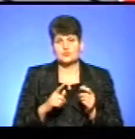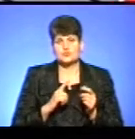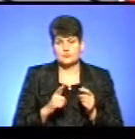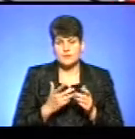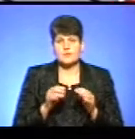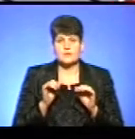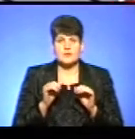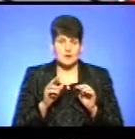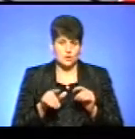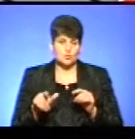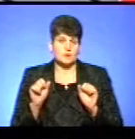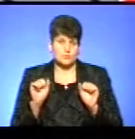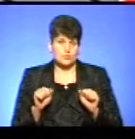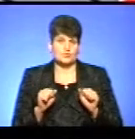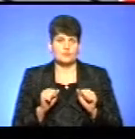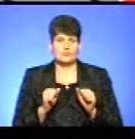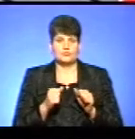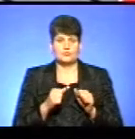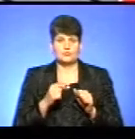громадяни, можемо розраховувати на прозорість,